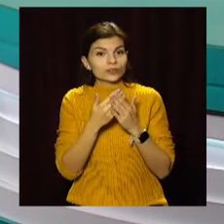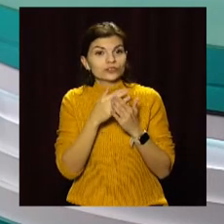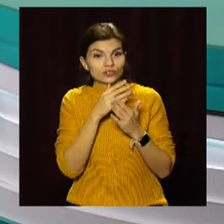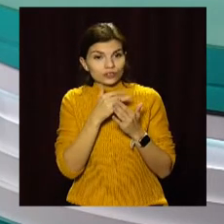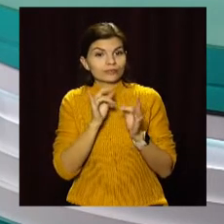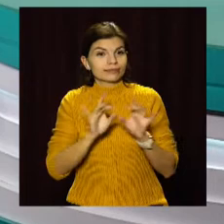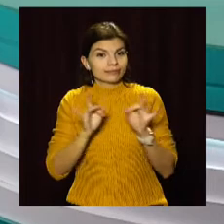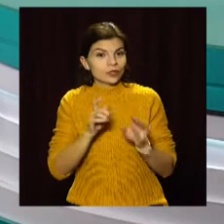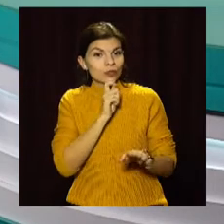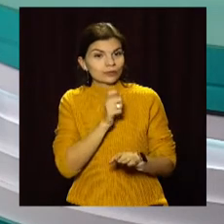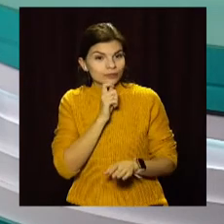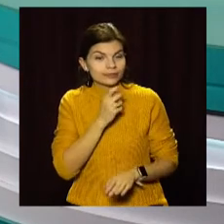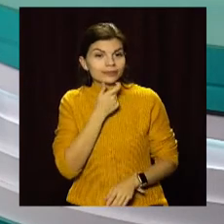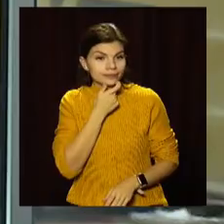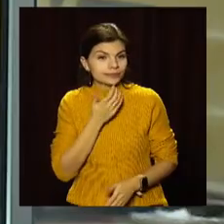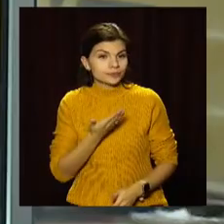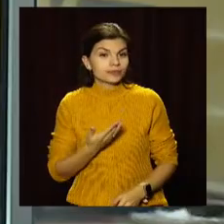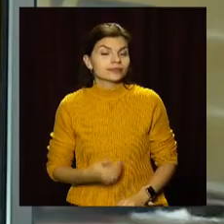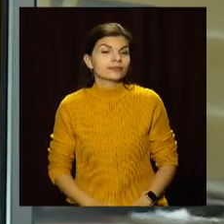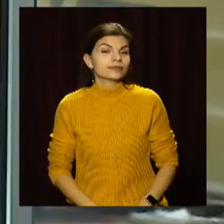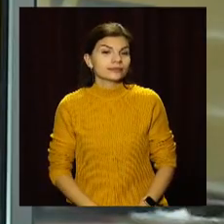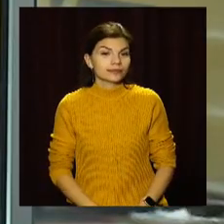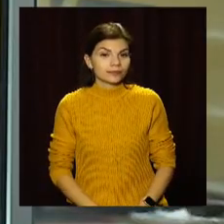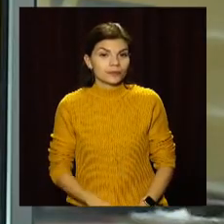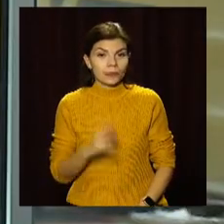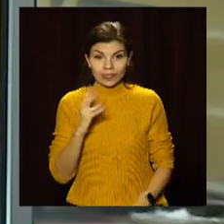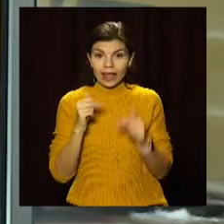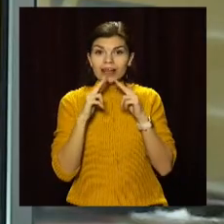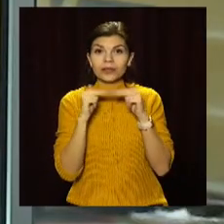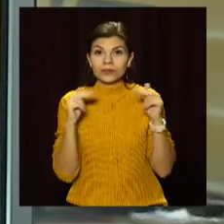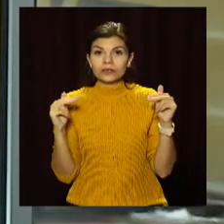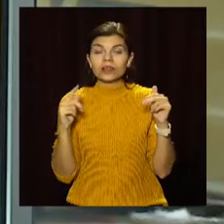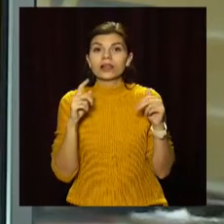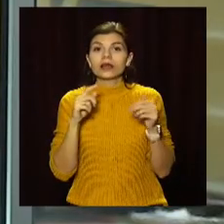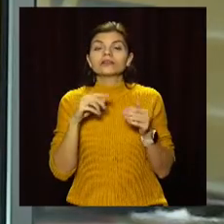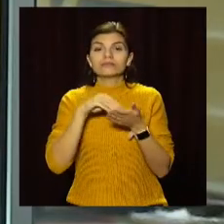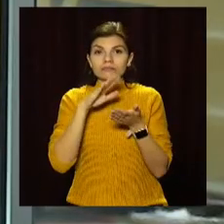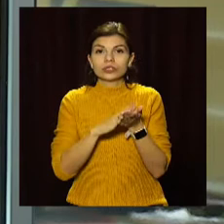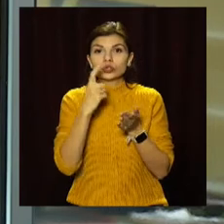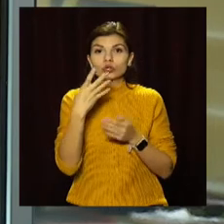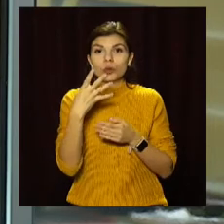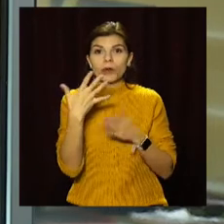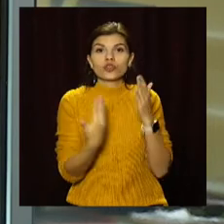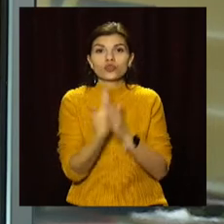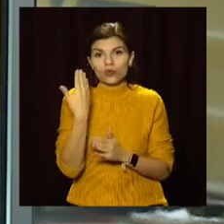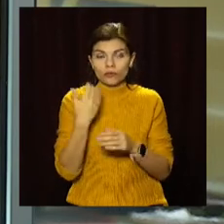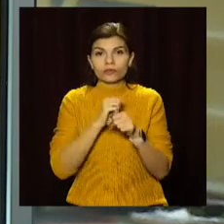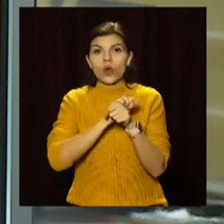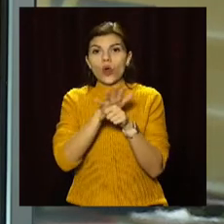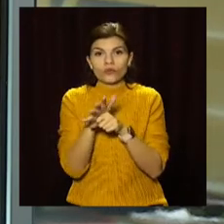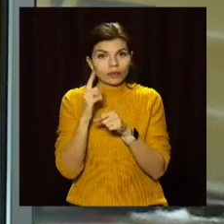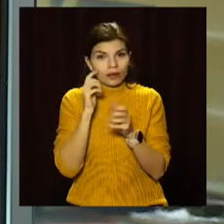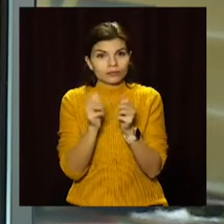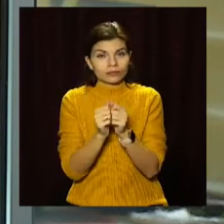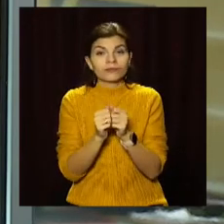розповідатимуть наші кореспонденти. На Дніпропетровщині заарестрували 145 нових випадків COVID-19.